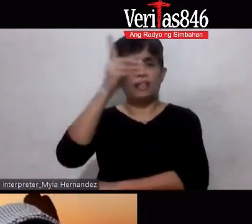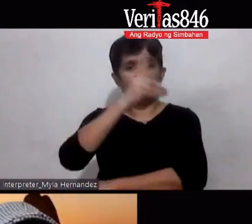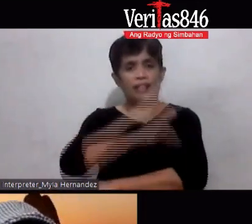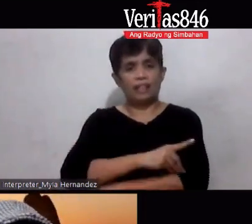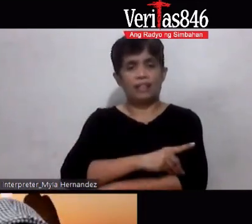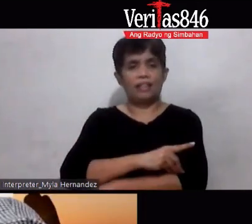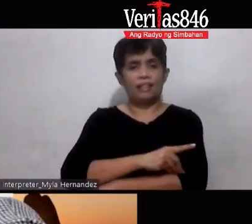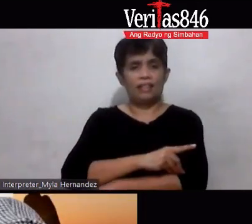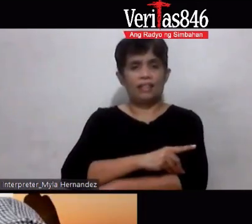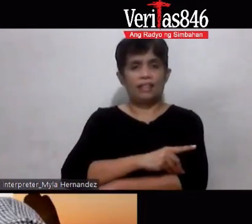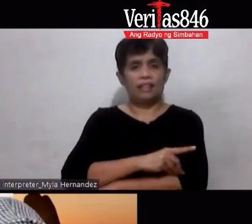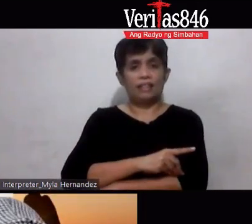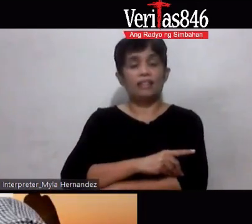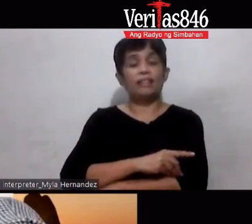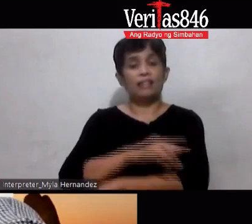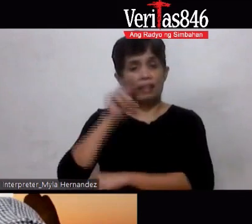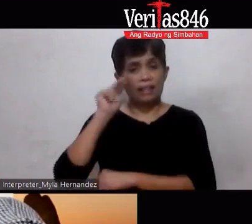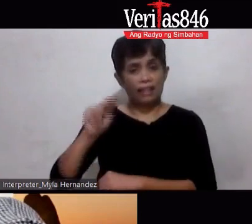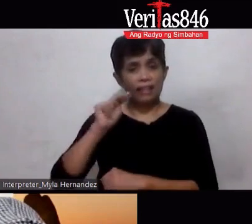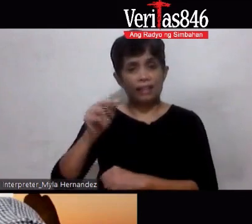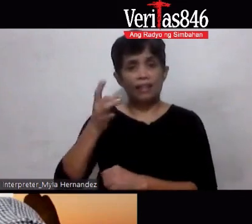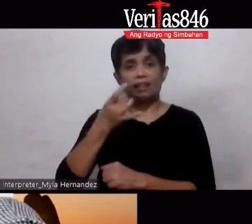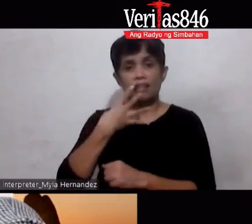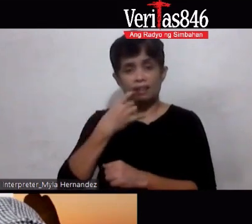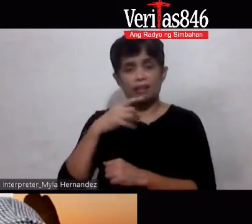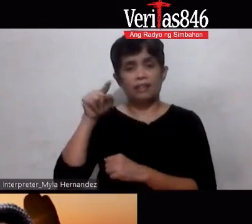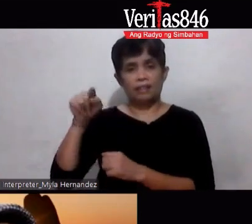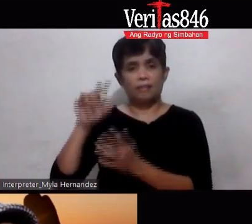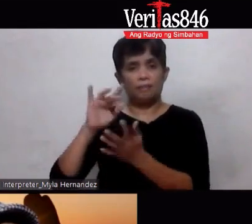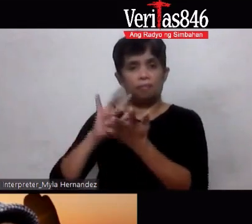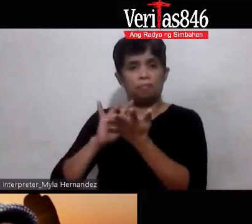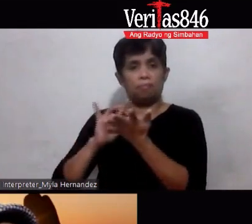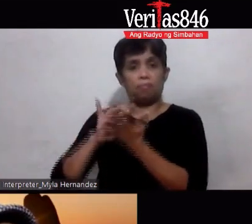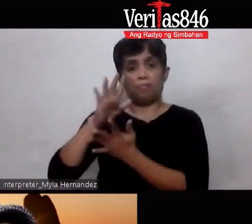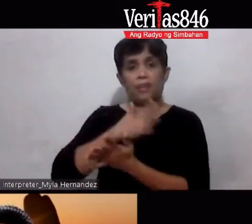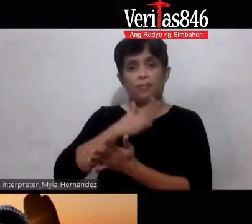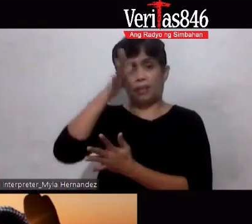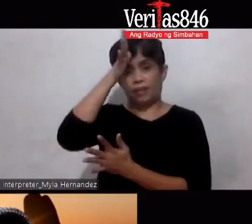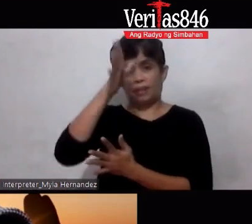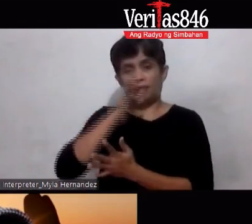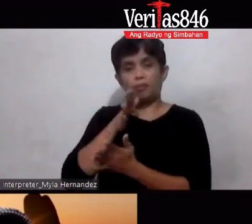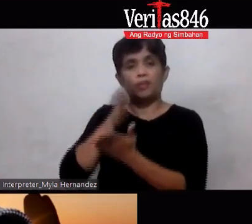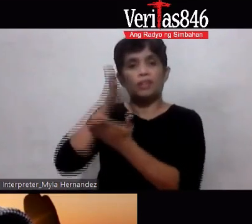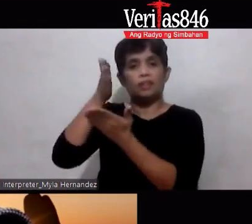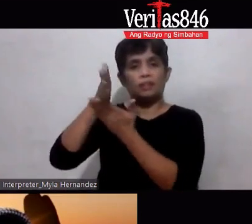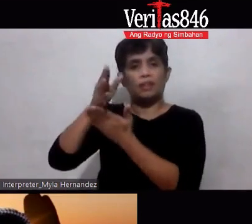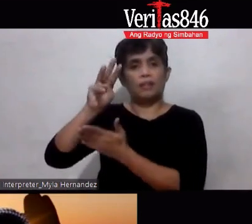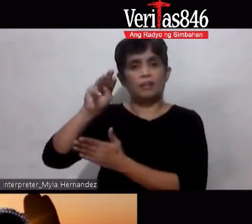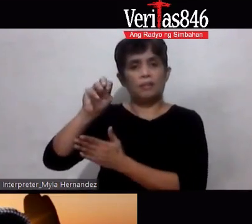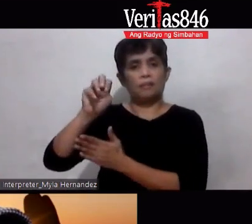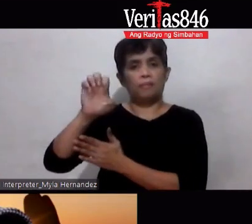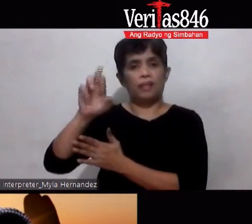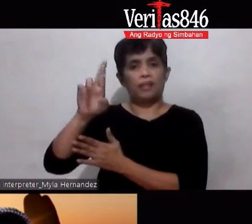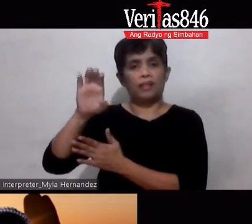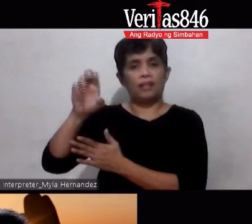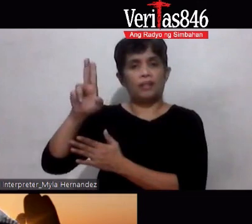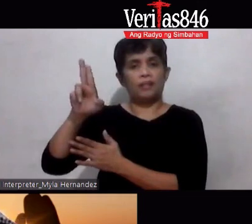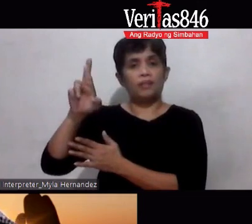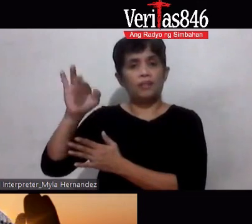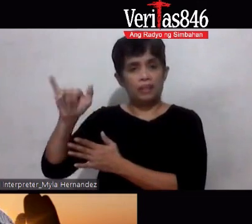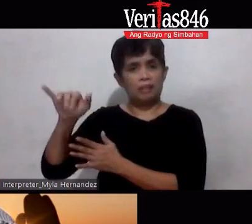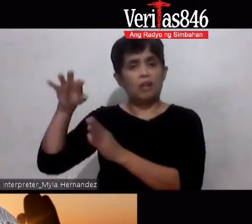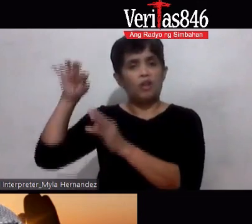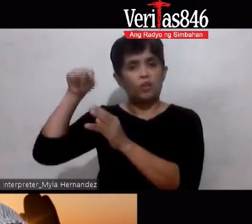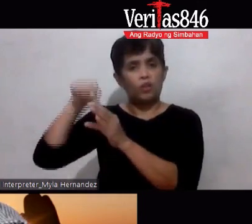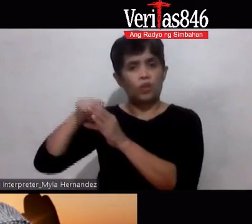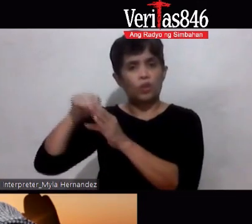lumalabas kung kailangan ng gamot ng magulang ko punta ako sa mercury kung kailangan ng ano grocery kung ay